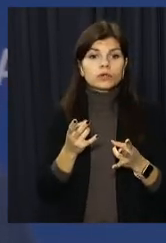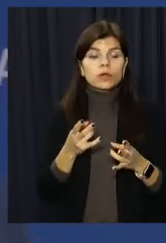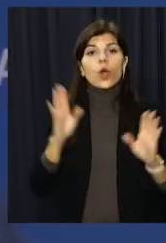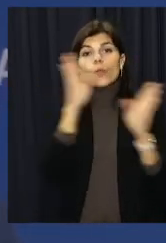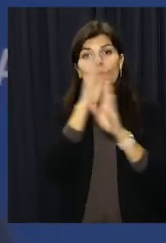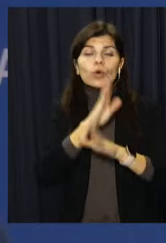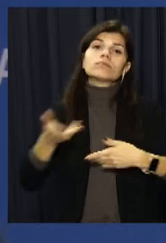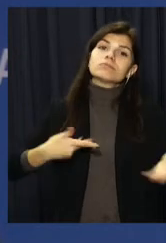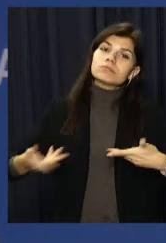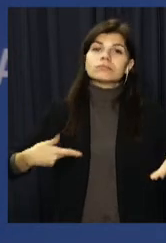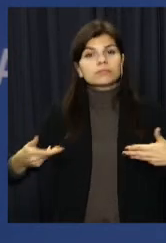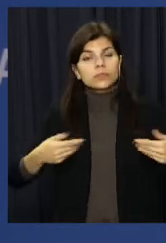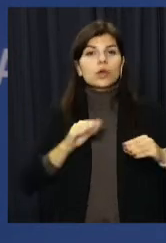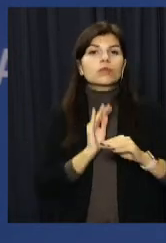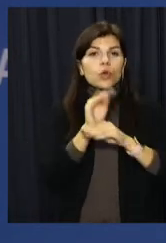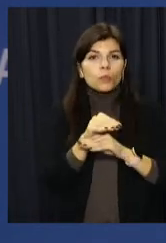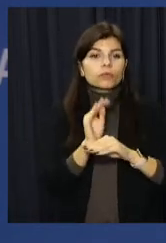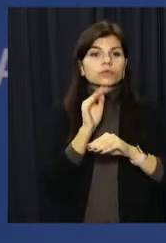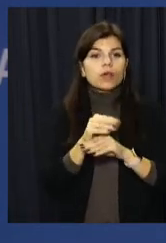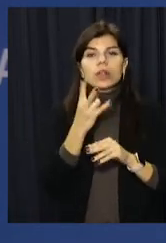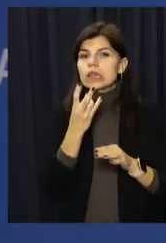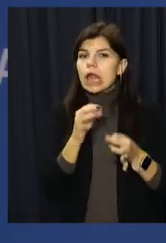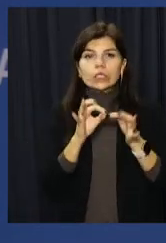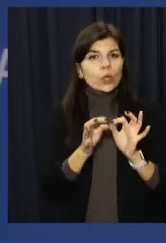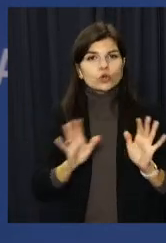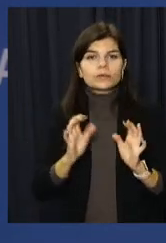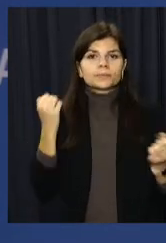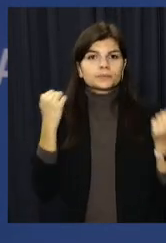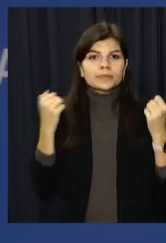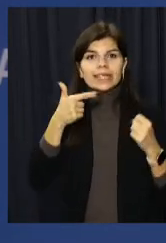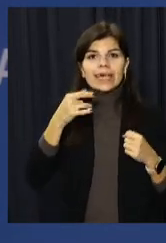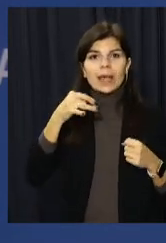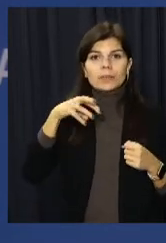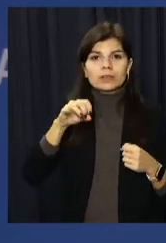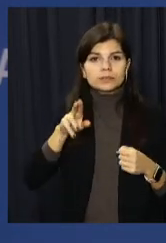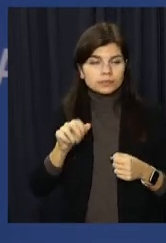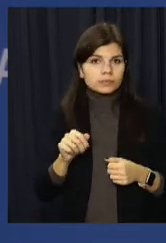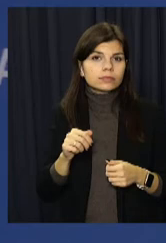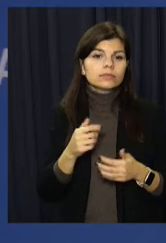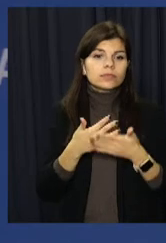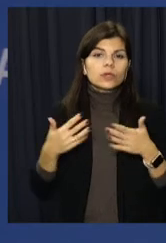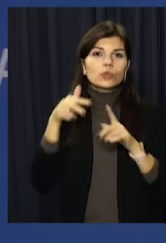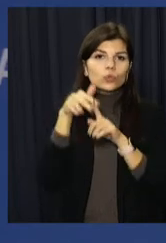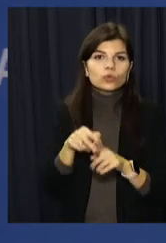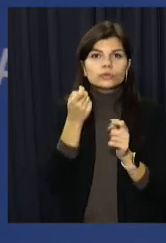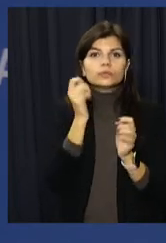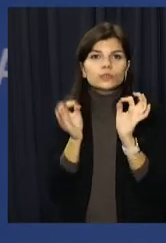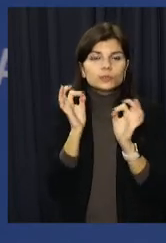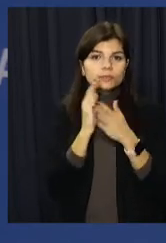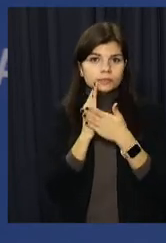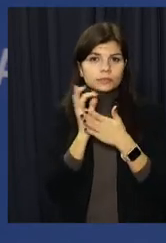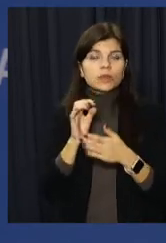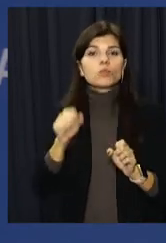прогулянок, поступово додавати нескладну гімнастику. Інтенсивні аеробні навантаження. Можна